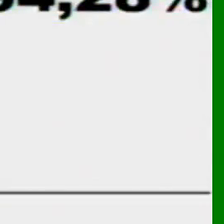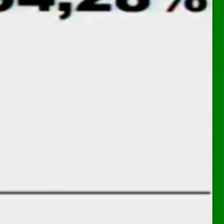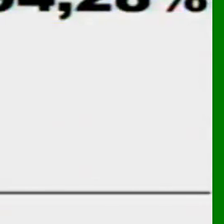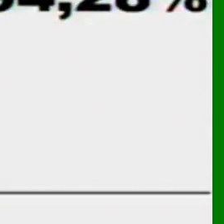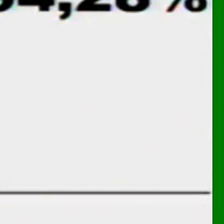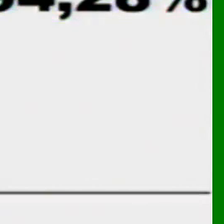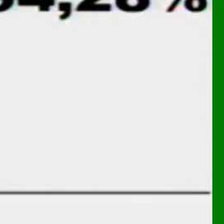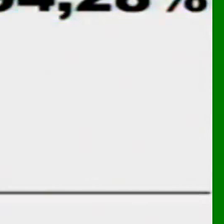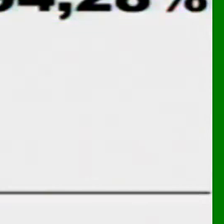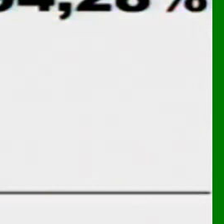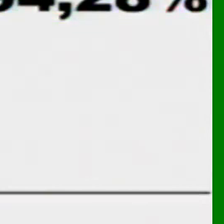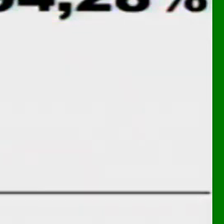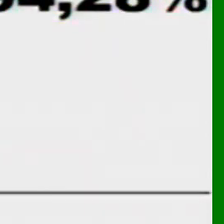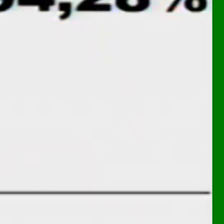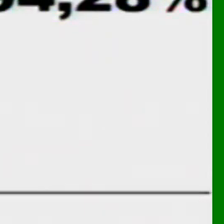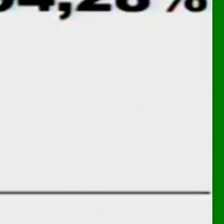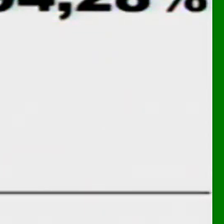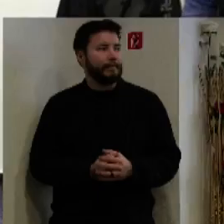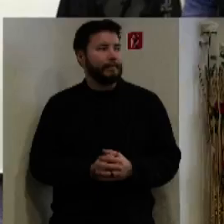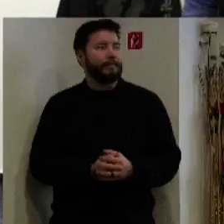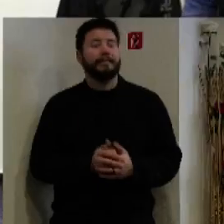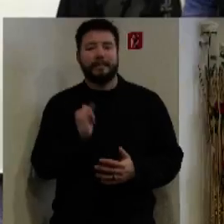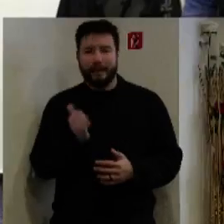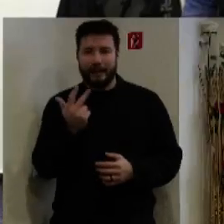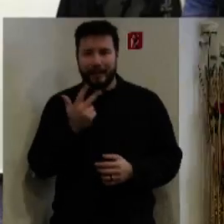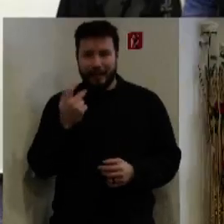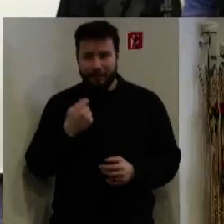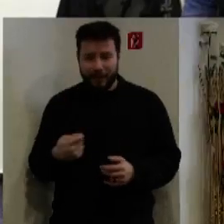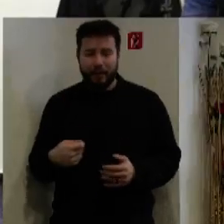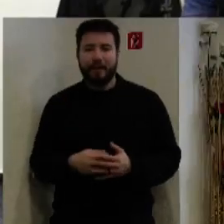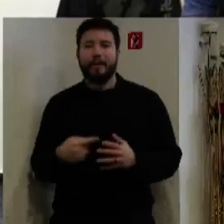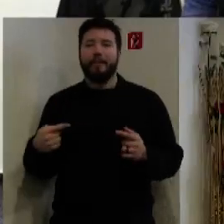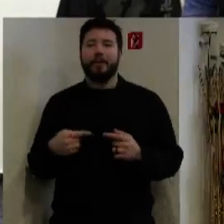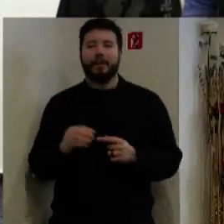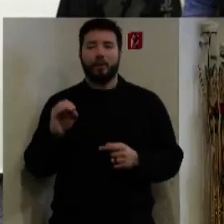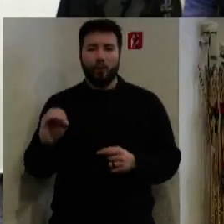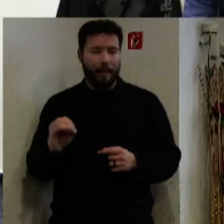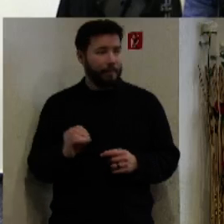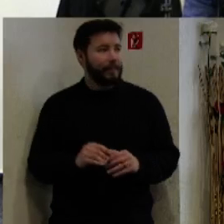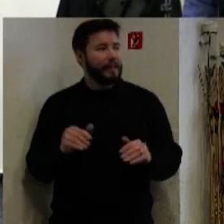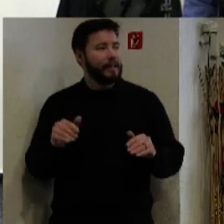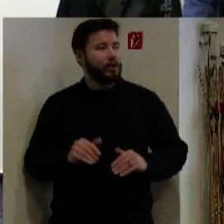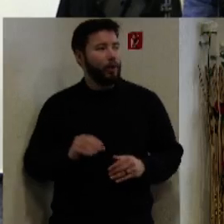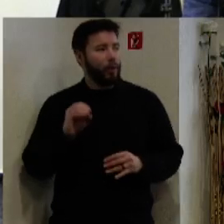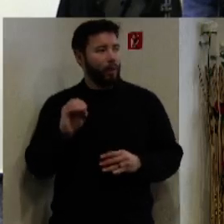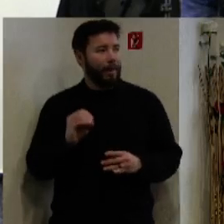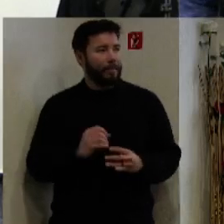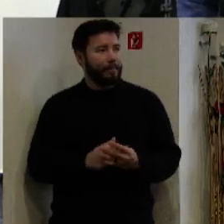Ďakujeme. Za 33 poslancov proti 0, zdržalo sa 0,